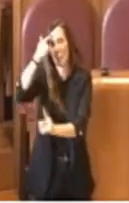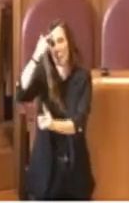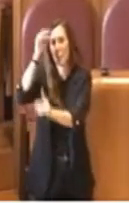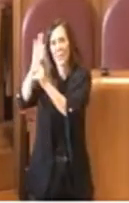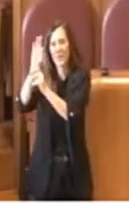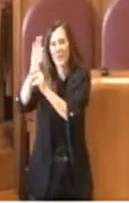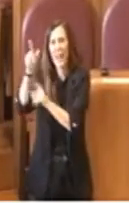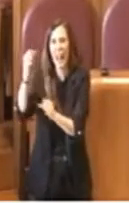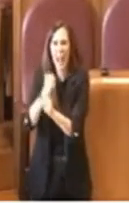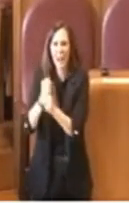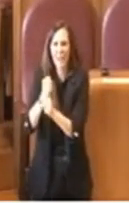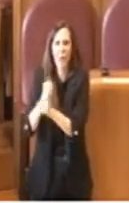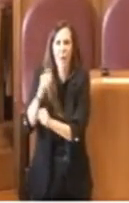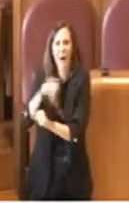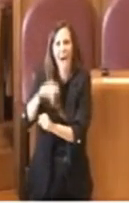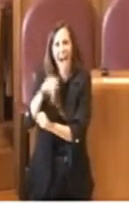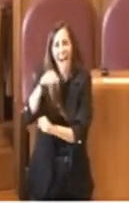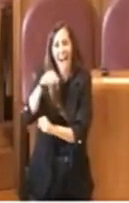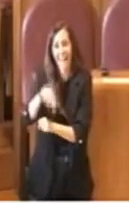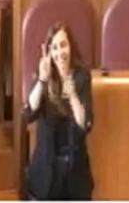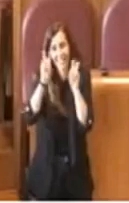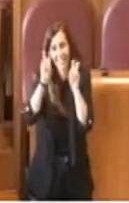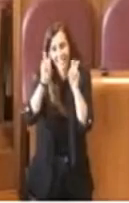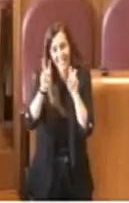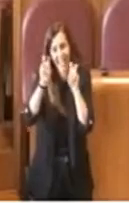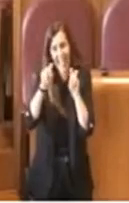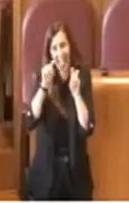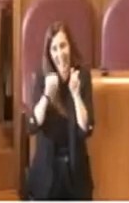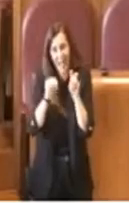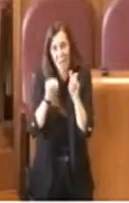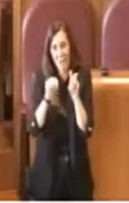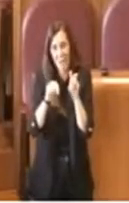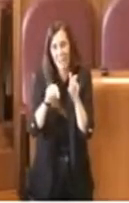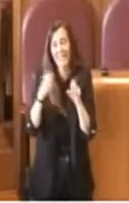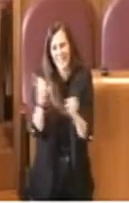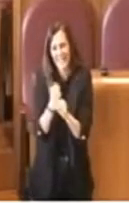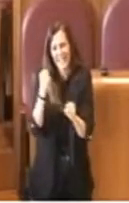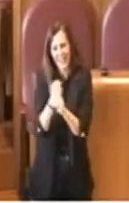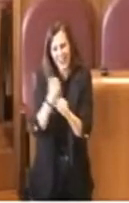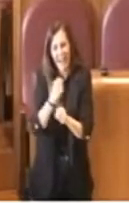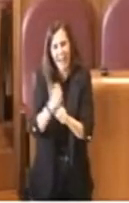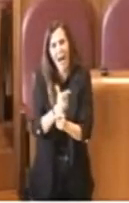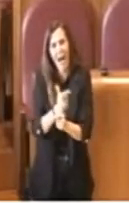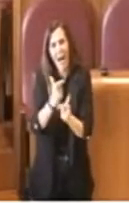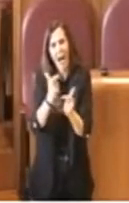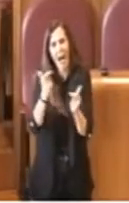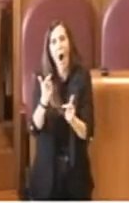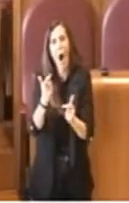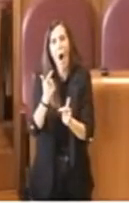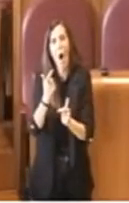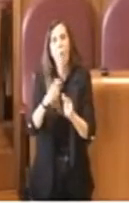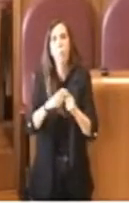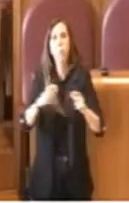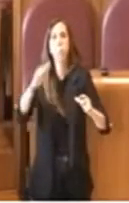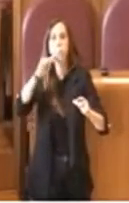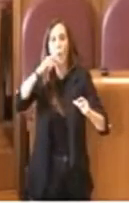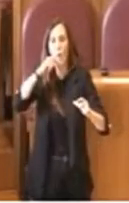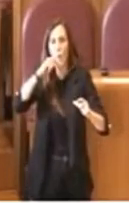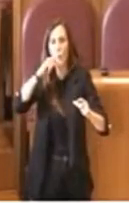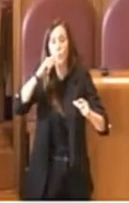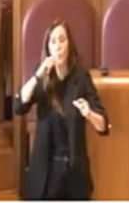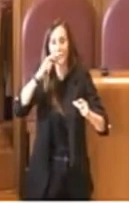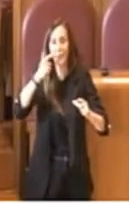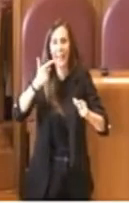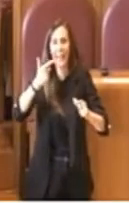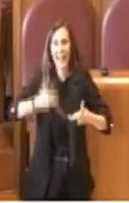da anni lavorano su questo tema, nella fattispecie per esempio stanno lavorando su un ampliamento del bonus idrico che sicuramente